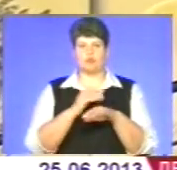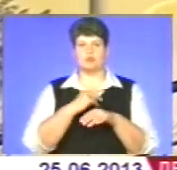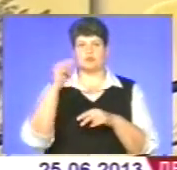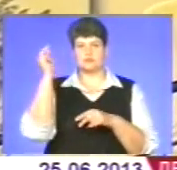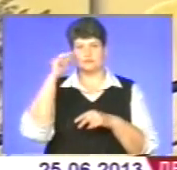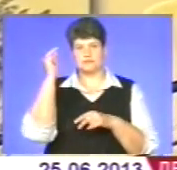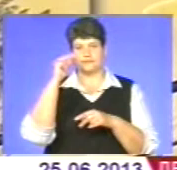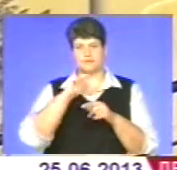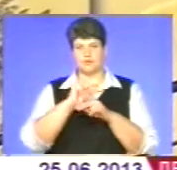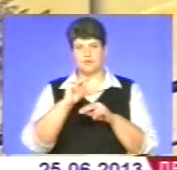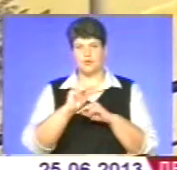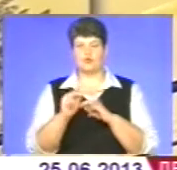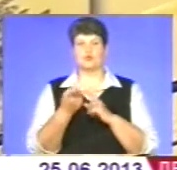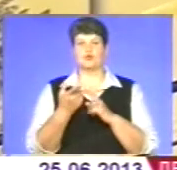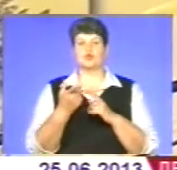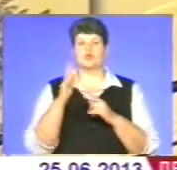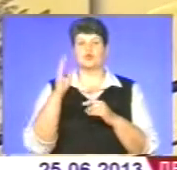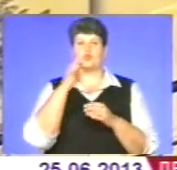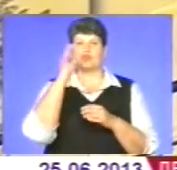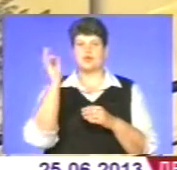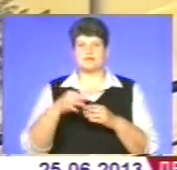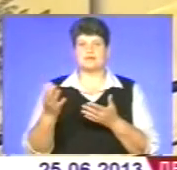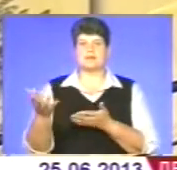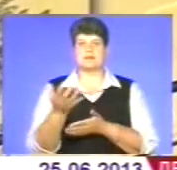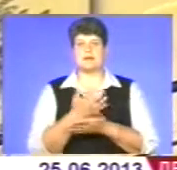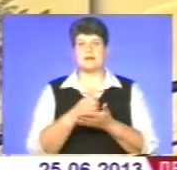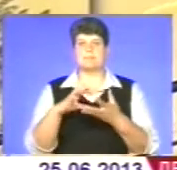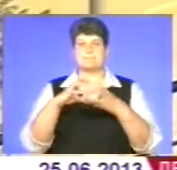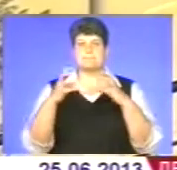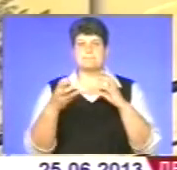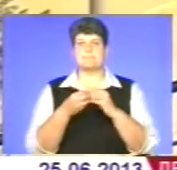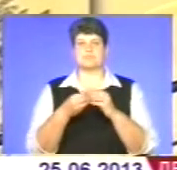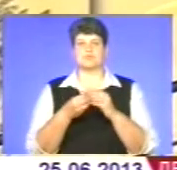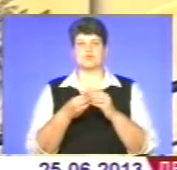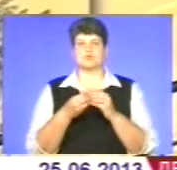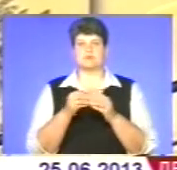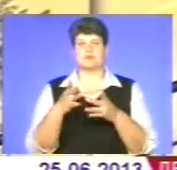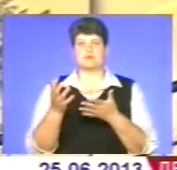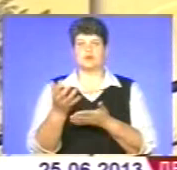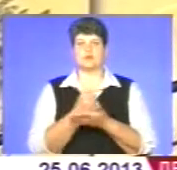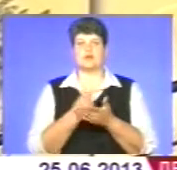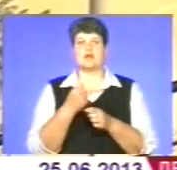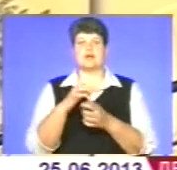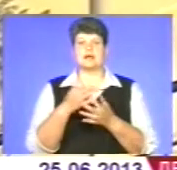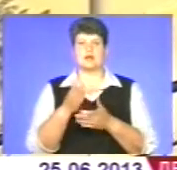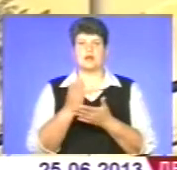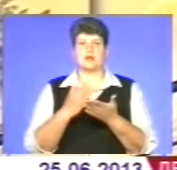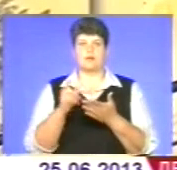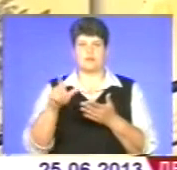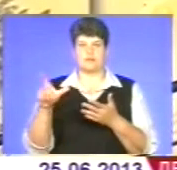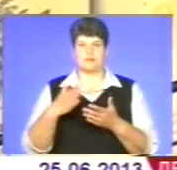досвіду, нагодою для підбирання підсумків та демонстрування досягних хліборобської праці аграріїв нашого краю.